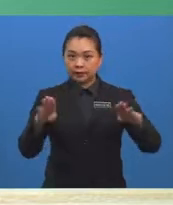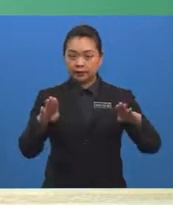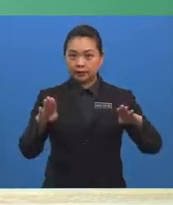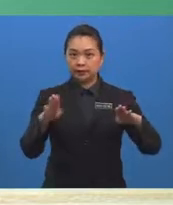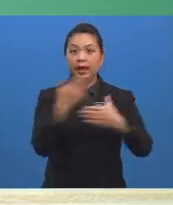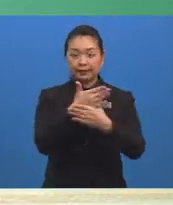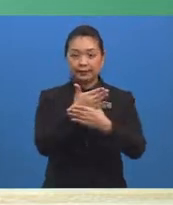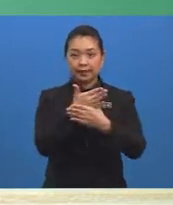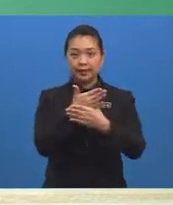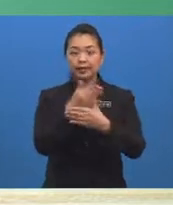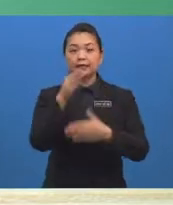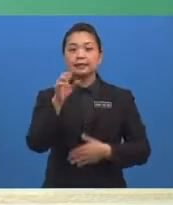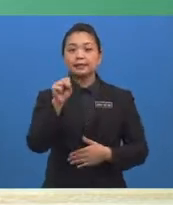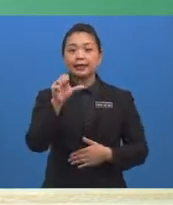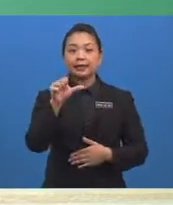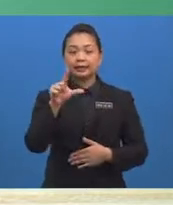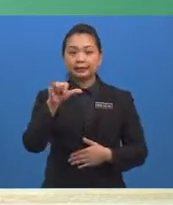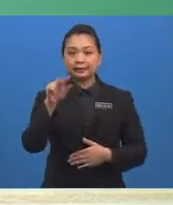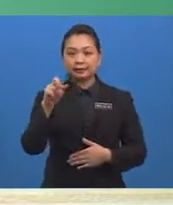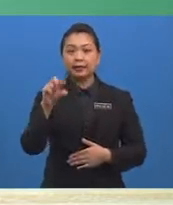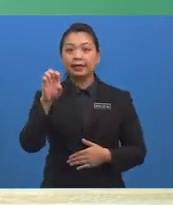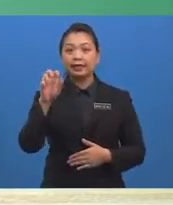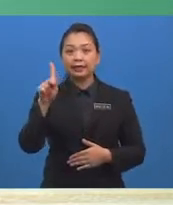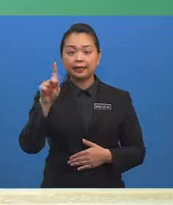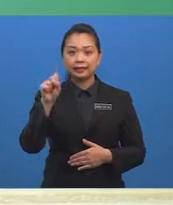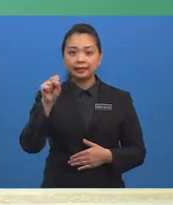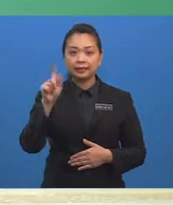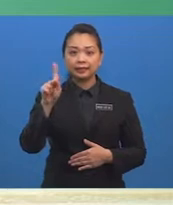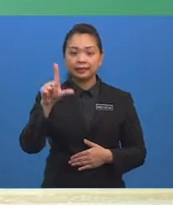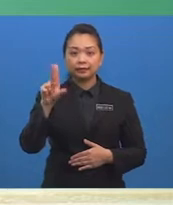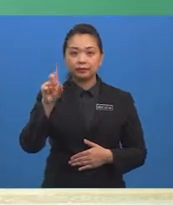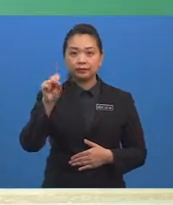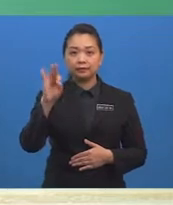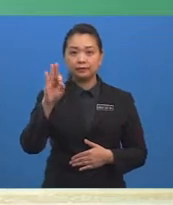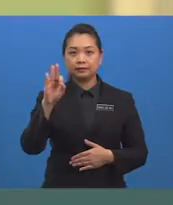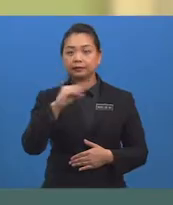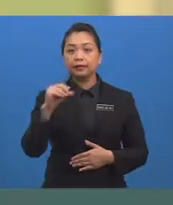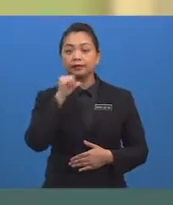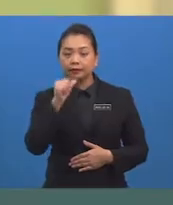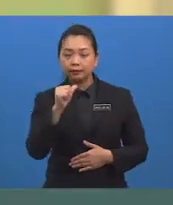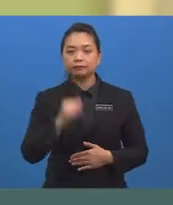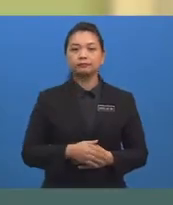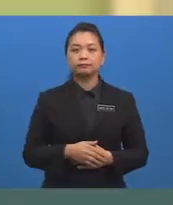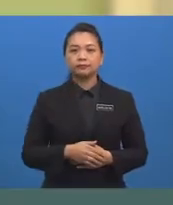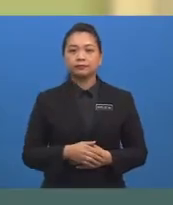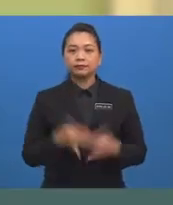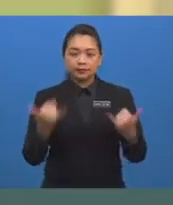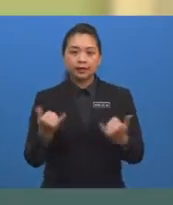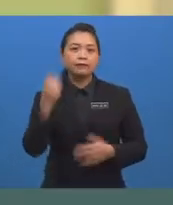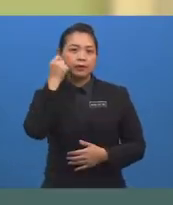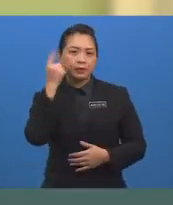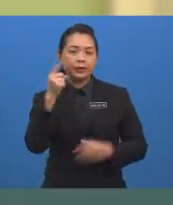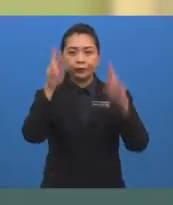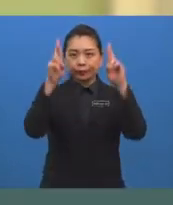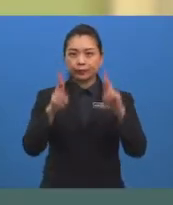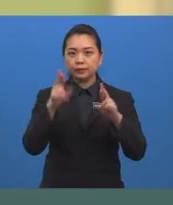saling eksklusif Dan tidak saling eksklusif dengan baik Seterusnya, mari fahami